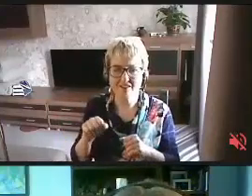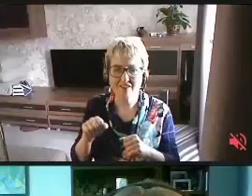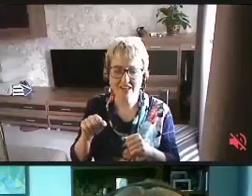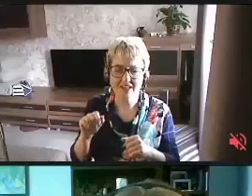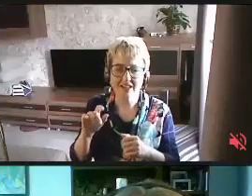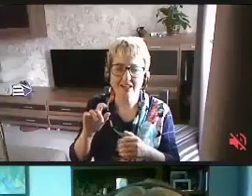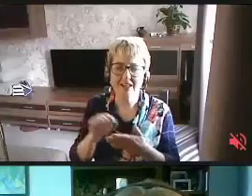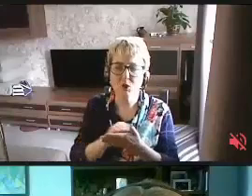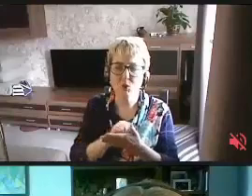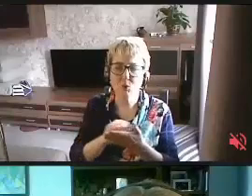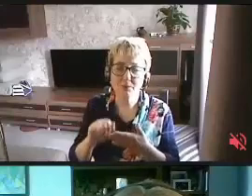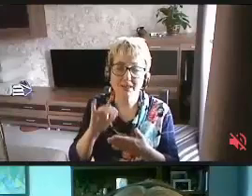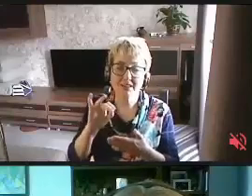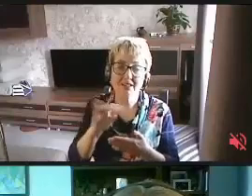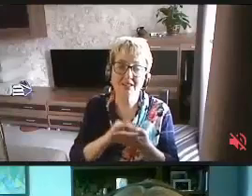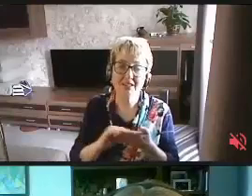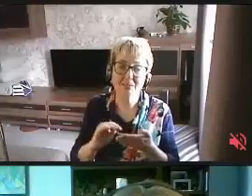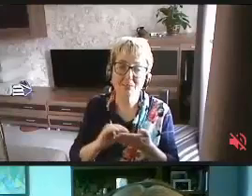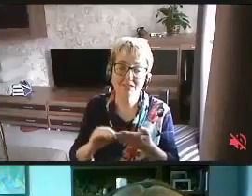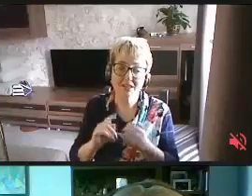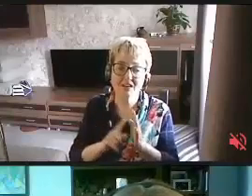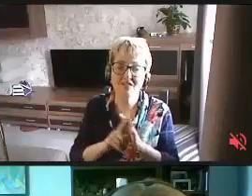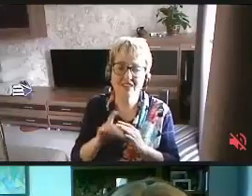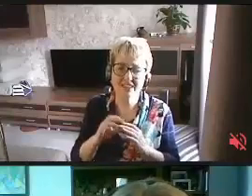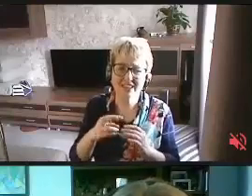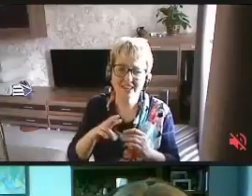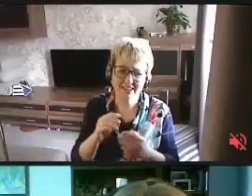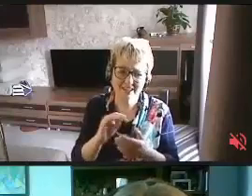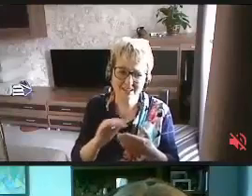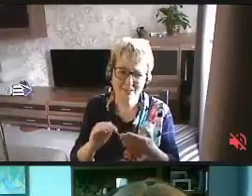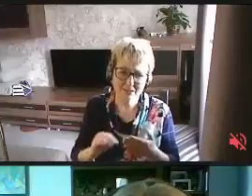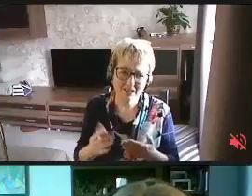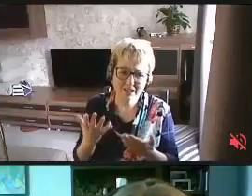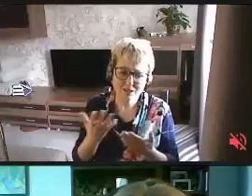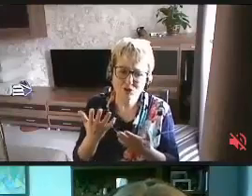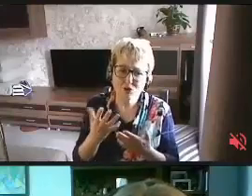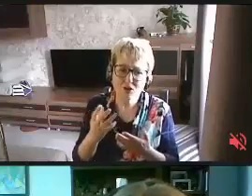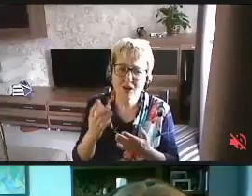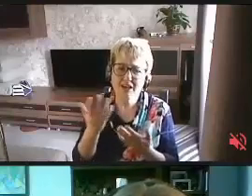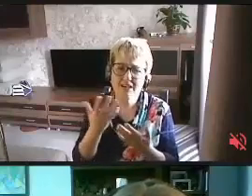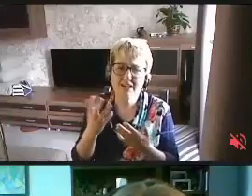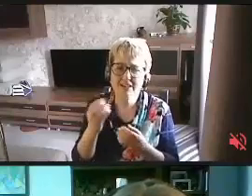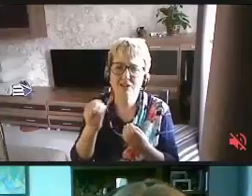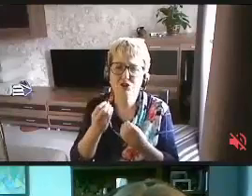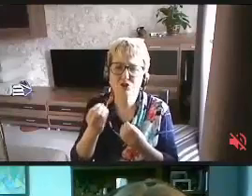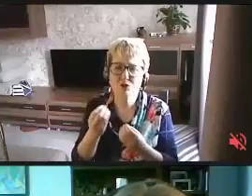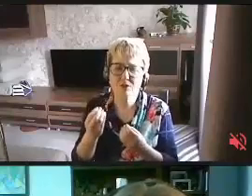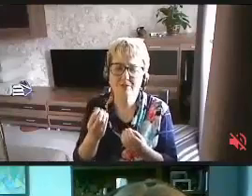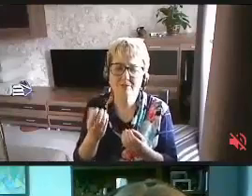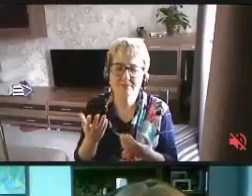ну и написав введение там, ну еще кое-какие еще